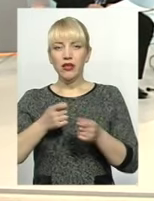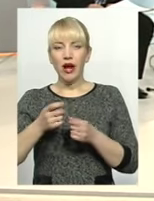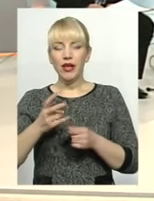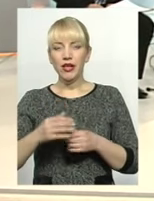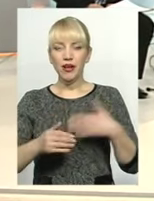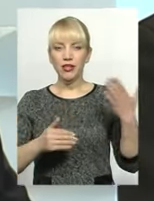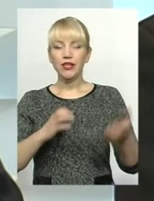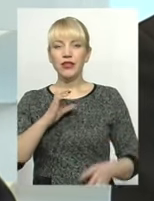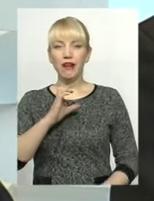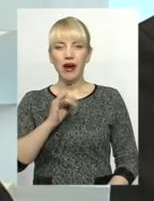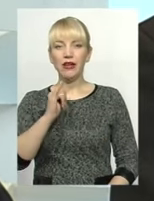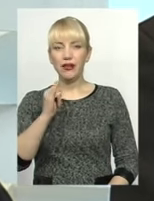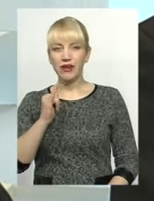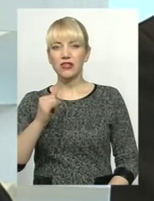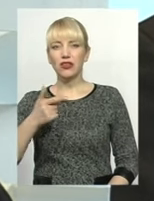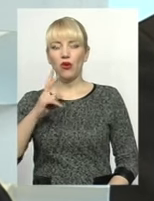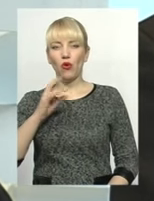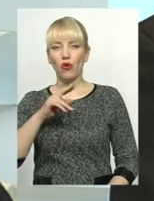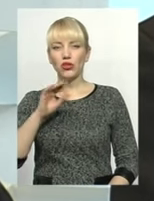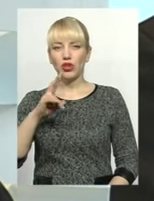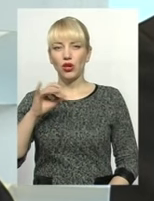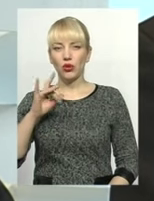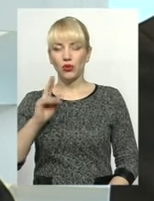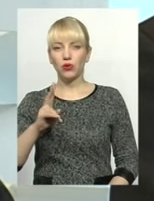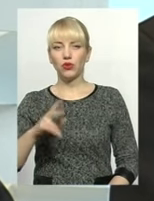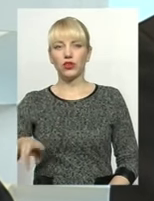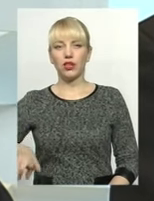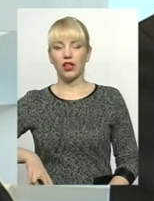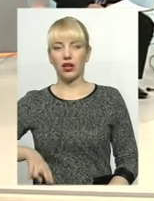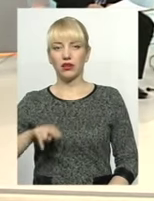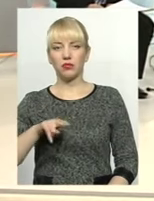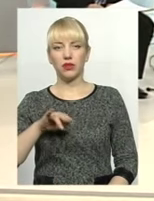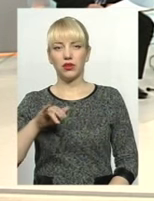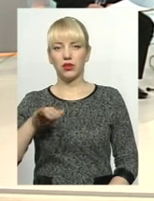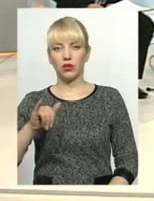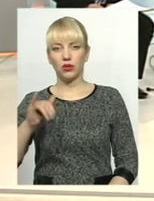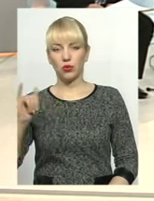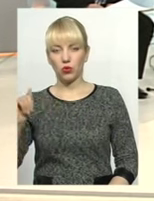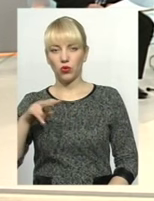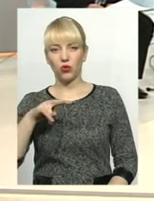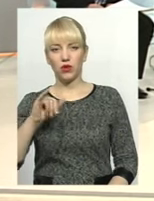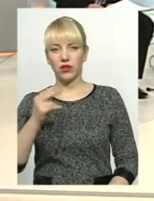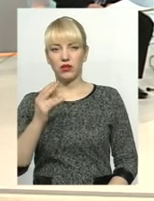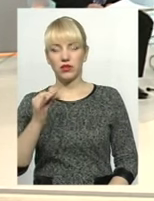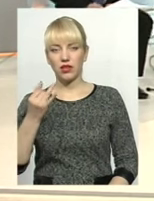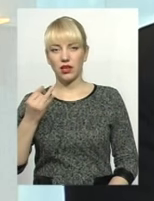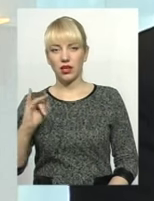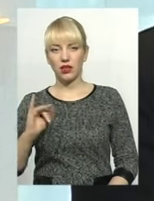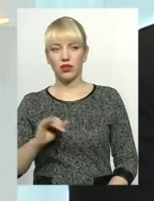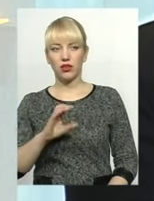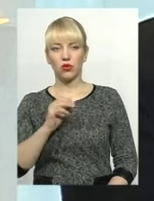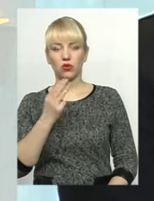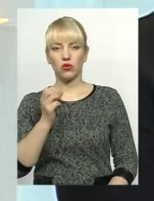Сильвестрович Кучерук, директор Старокостянтинівського професійно-технічного ліцею та Михайло Юрійович Рущак, директор